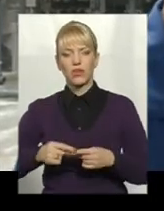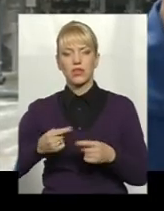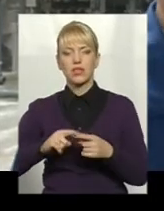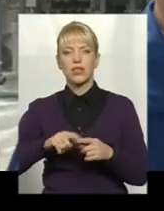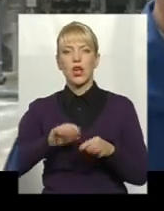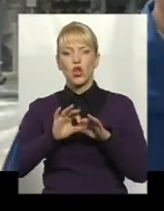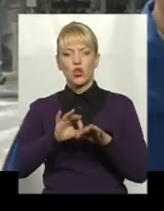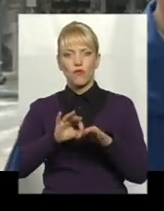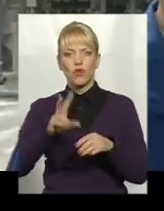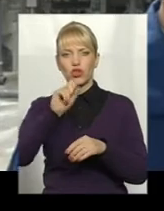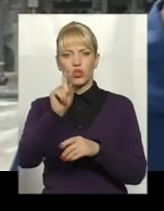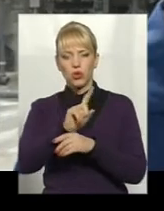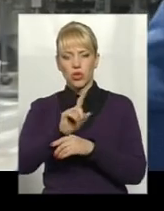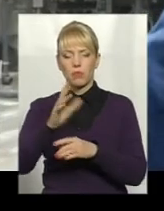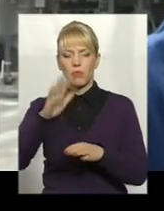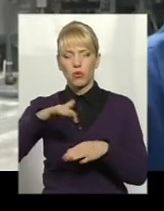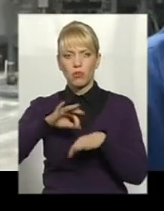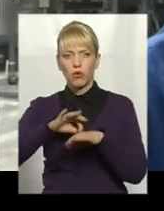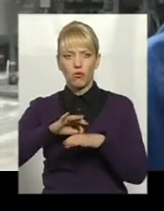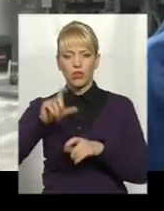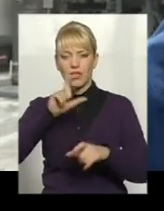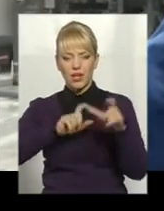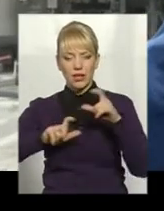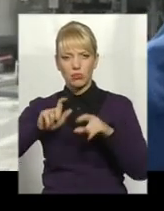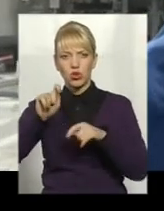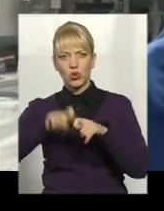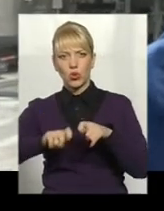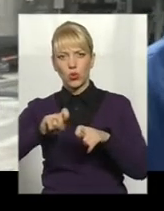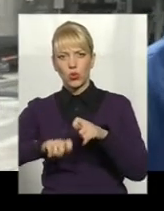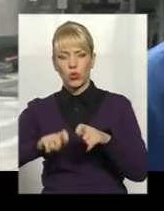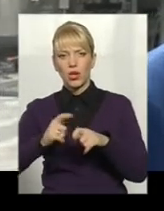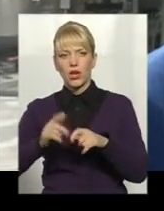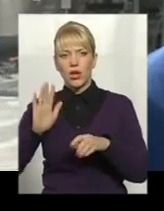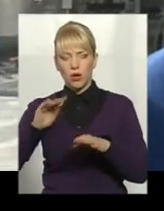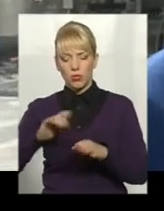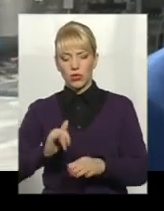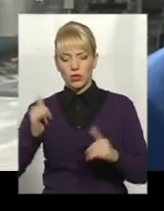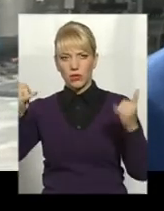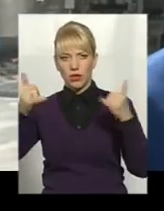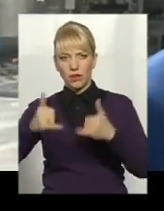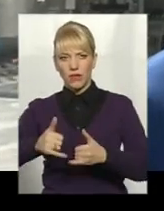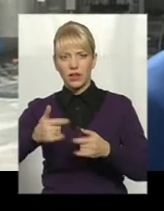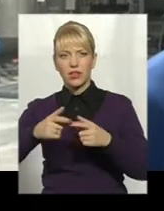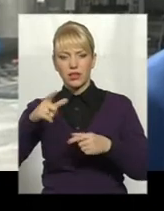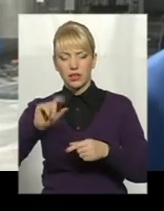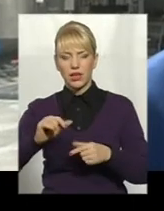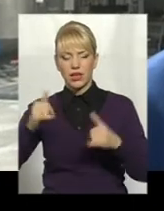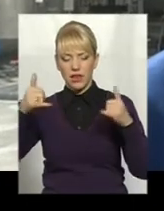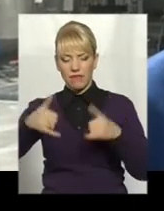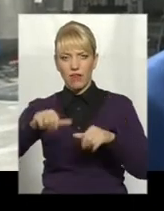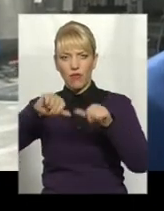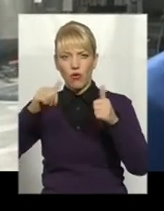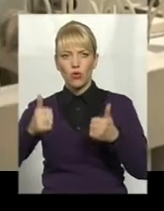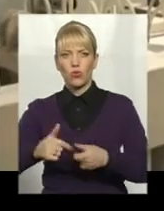параметрів, проводяться хімічний контроль, вогневі проби, перекачаться в істинники, подивиться на лаварній дільниці, з якої працює сам лаварник, який формує,